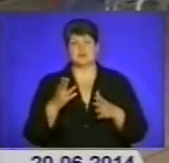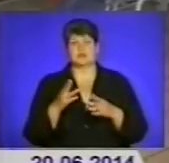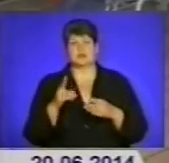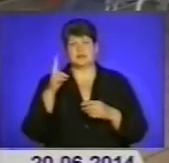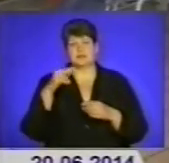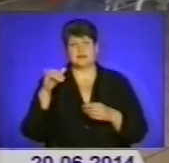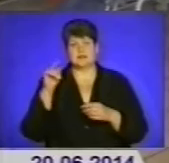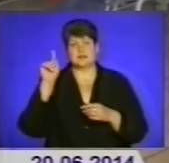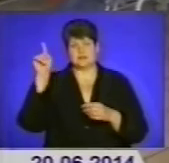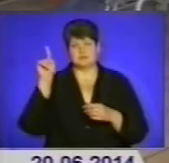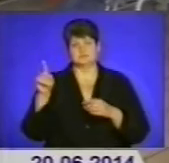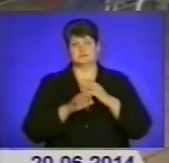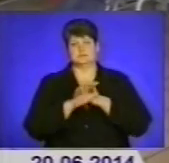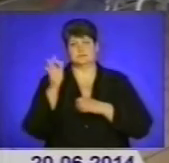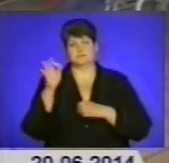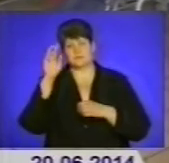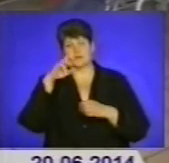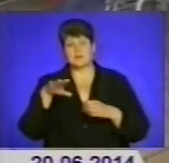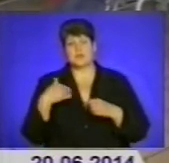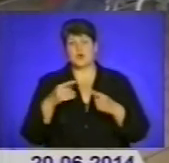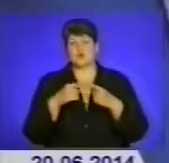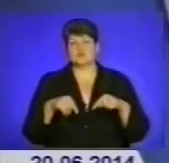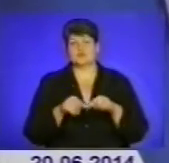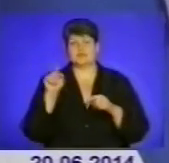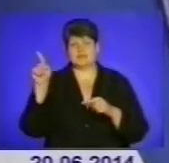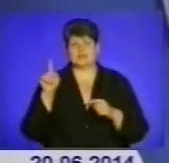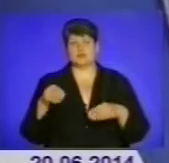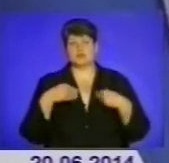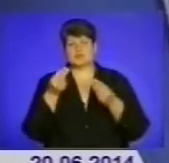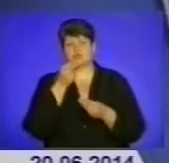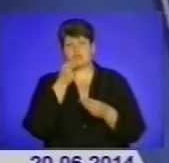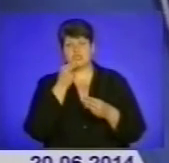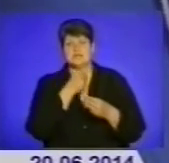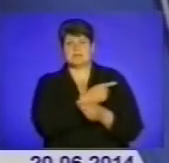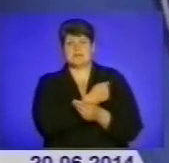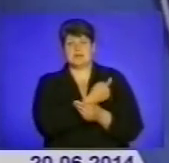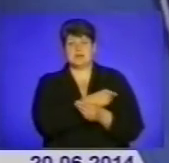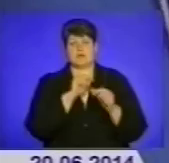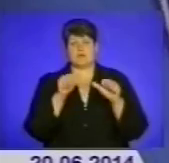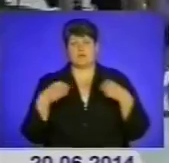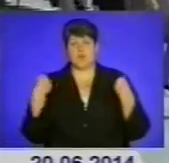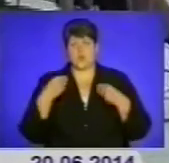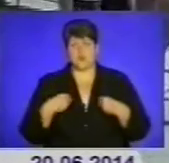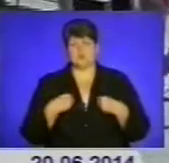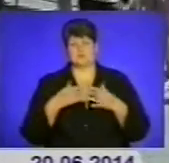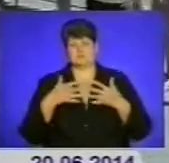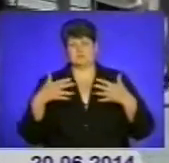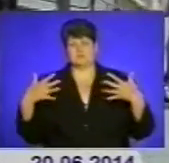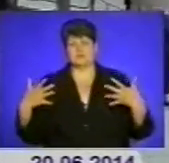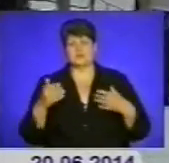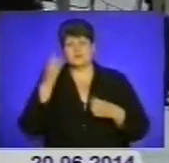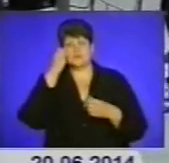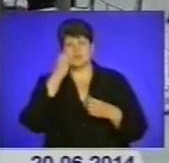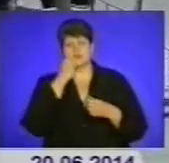держави, зазначив Олег Турлай. Ми організували для них доставку їжі, медикаментів, форми нового одягу та предметів побуту. Ми дуже вдячні